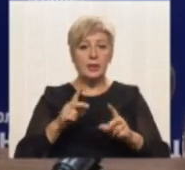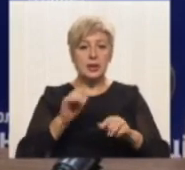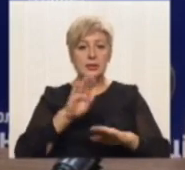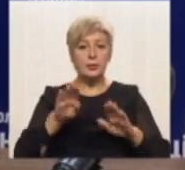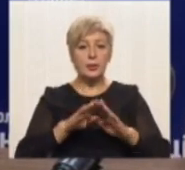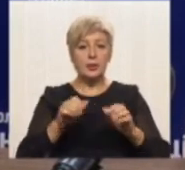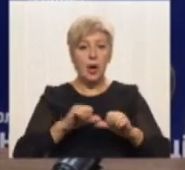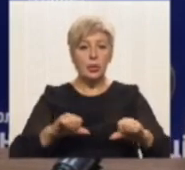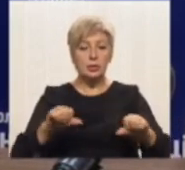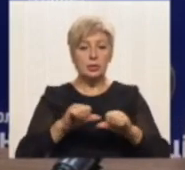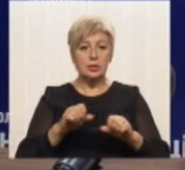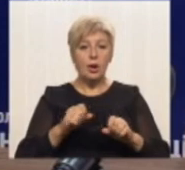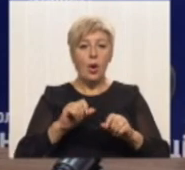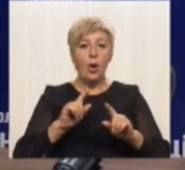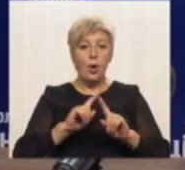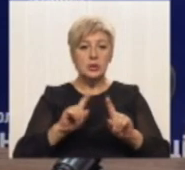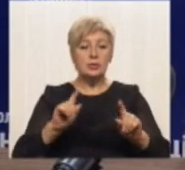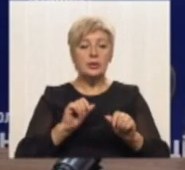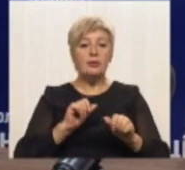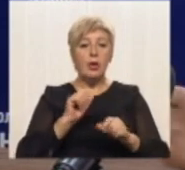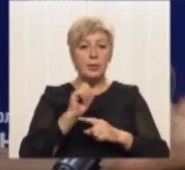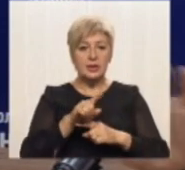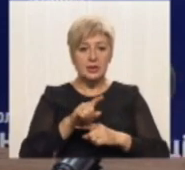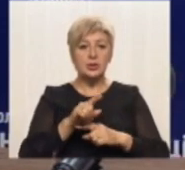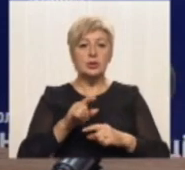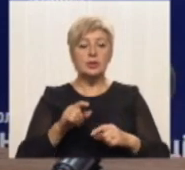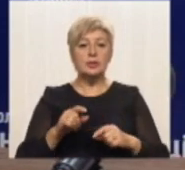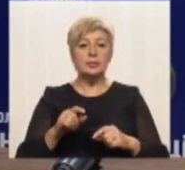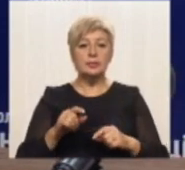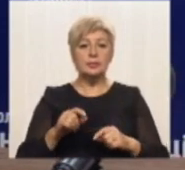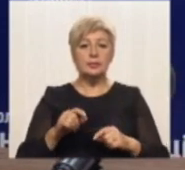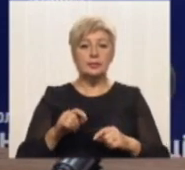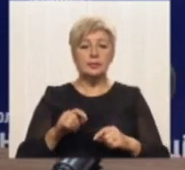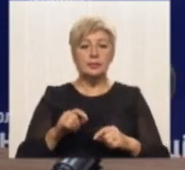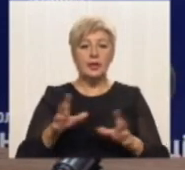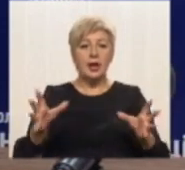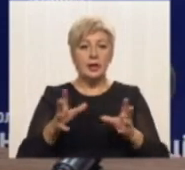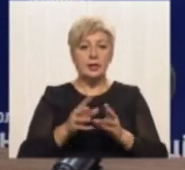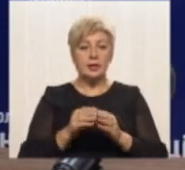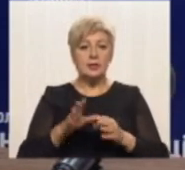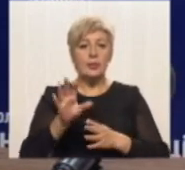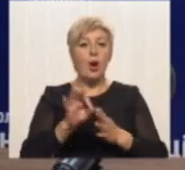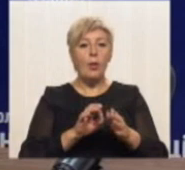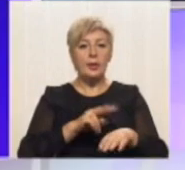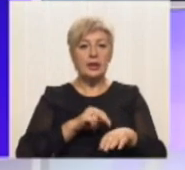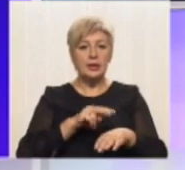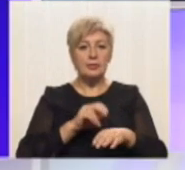особливого призначення разом з оперативником.